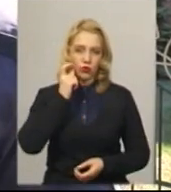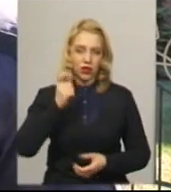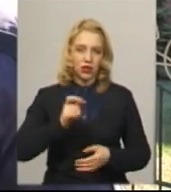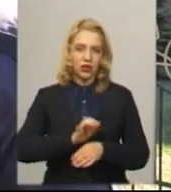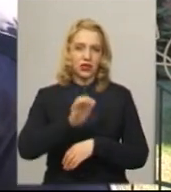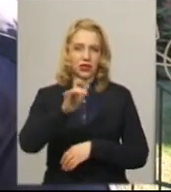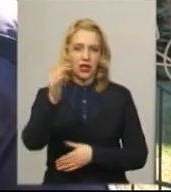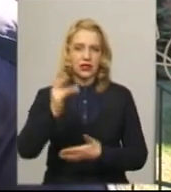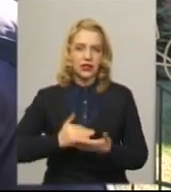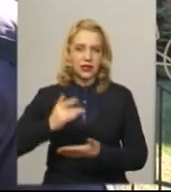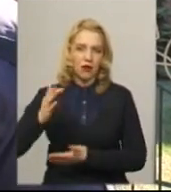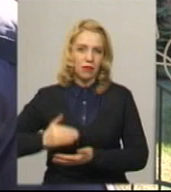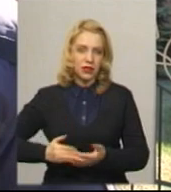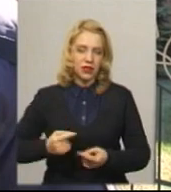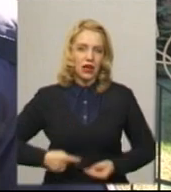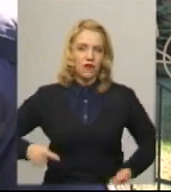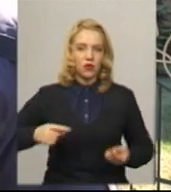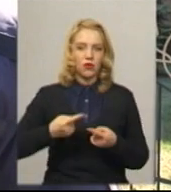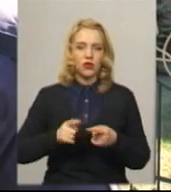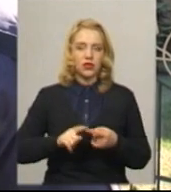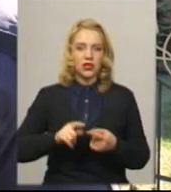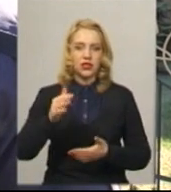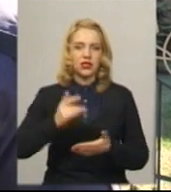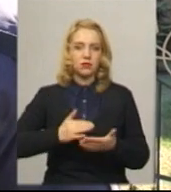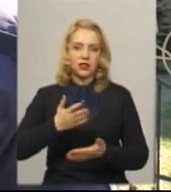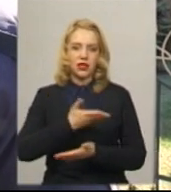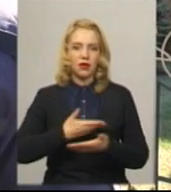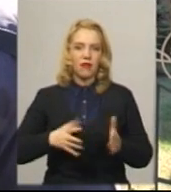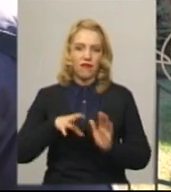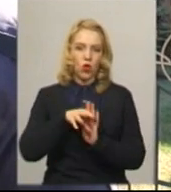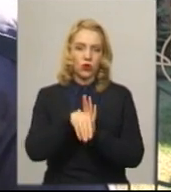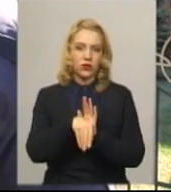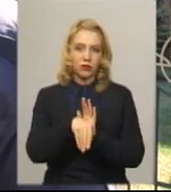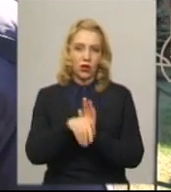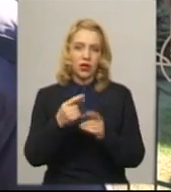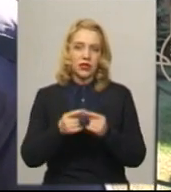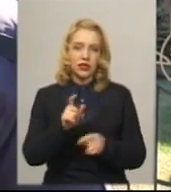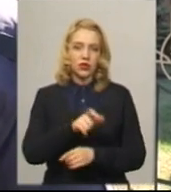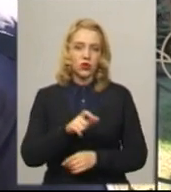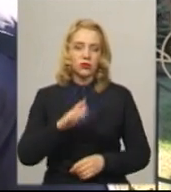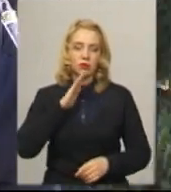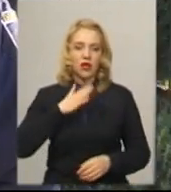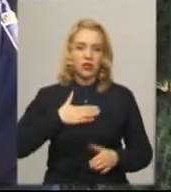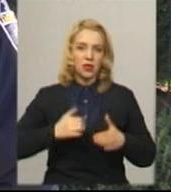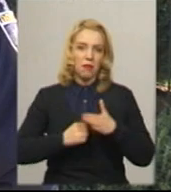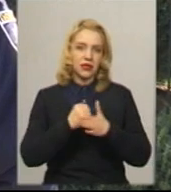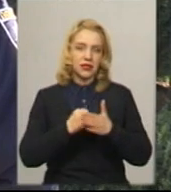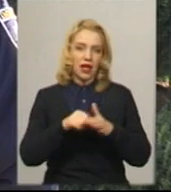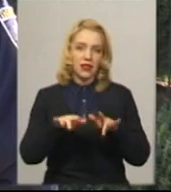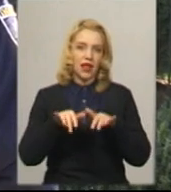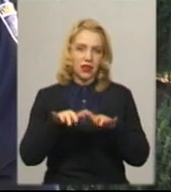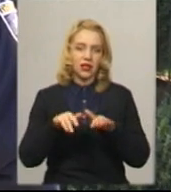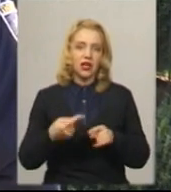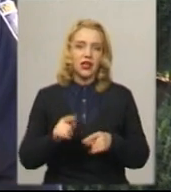списки. Відповідно до зазначених списків ми вносимо цих осіб до нашої бази даних. Якщо буде